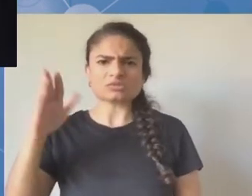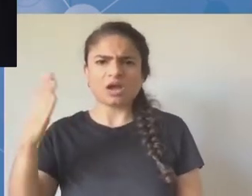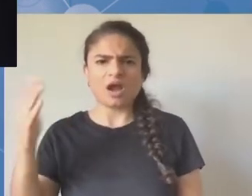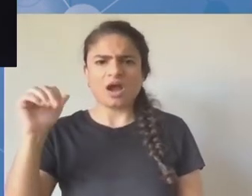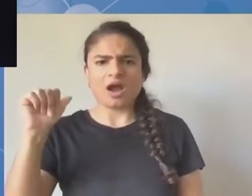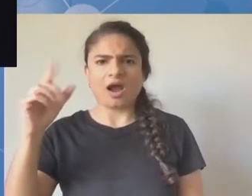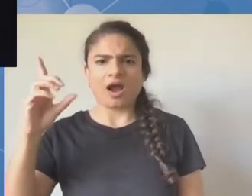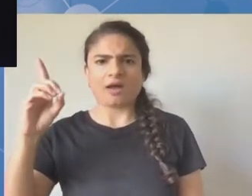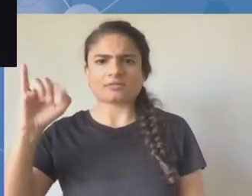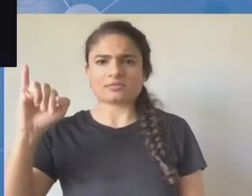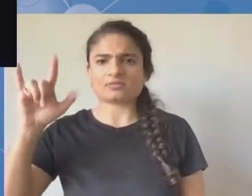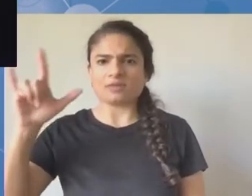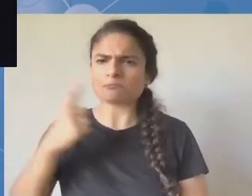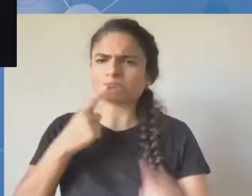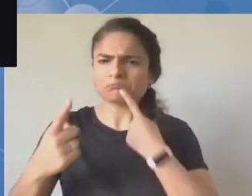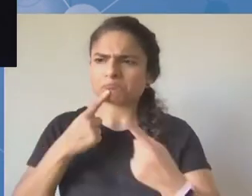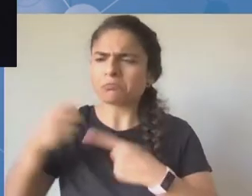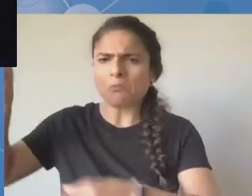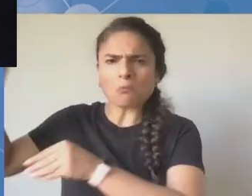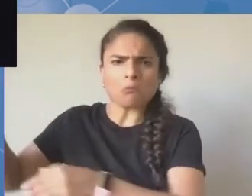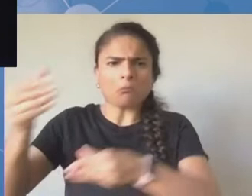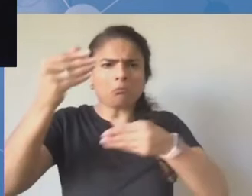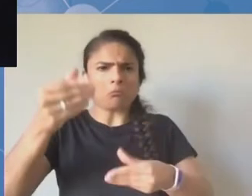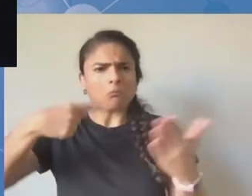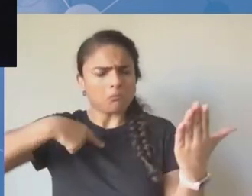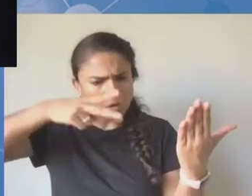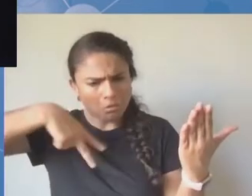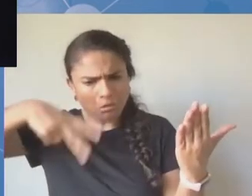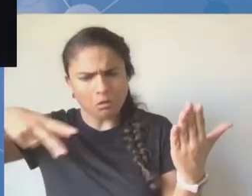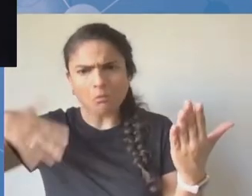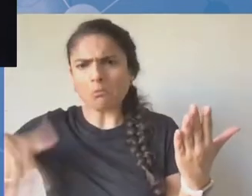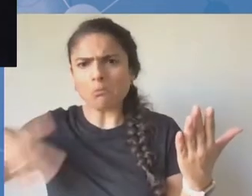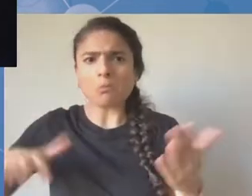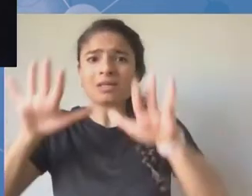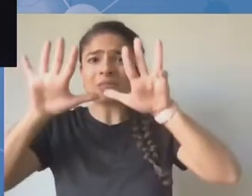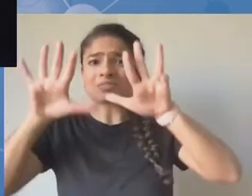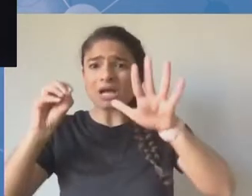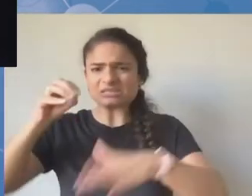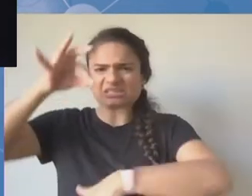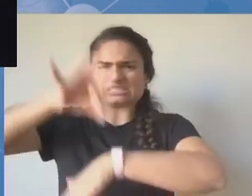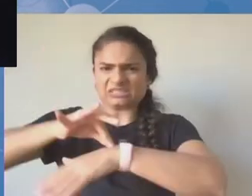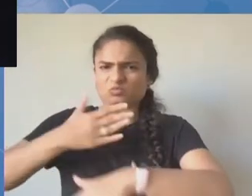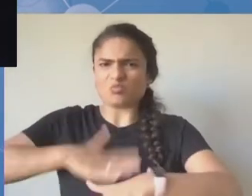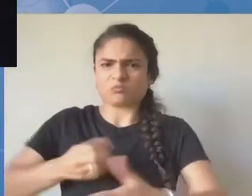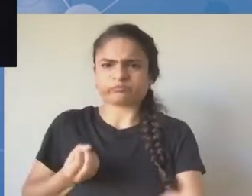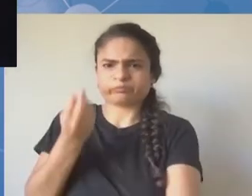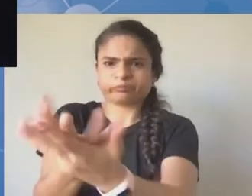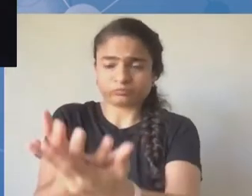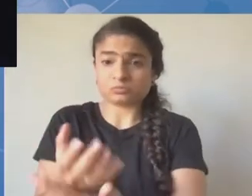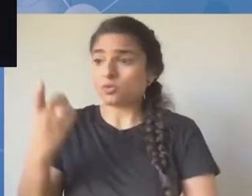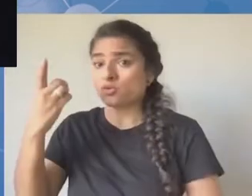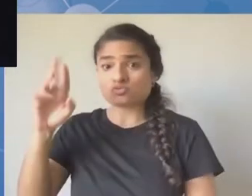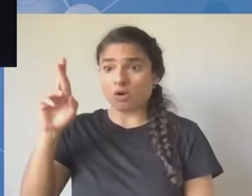że ONZ uważa, że odcinanie dostępu do internetu